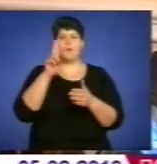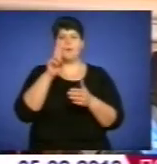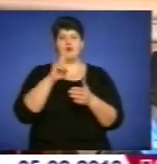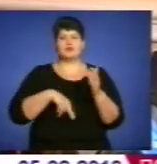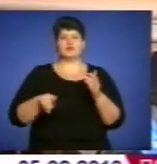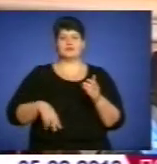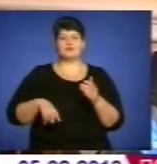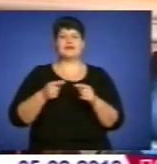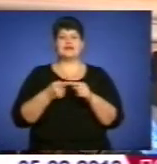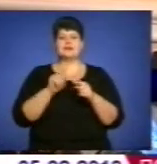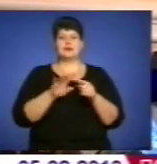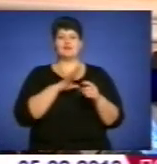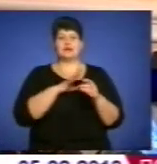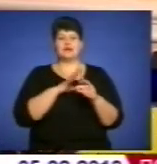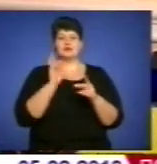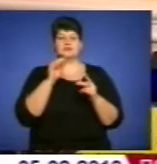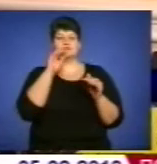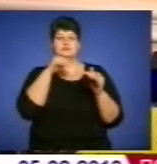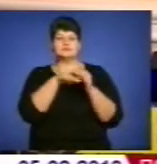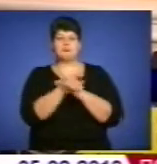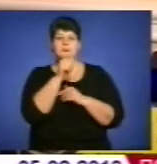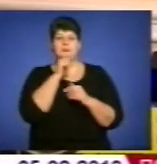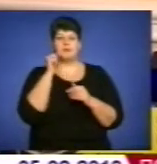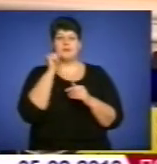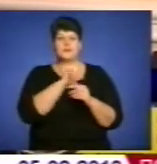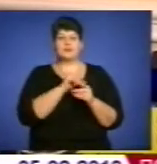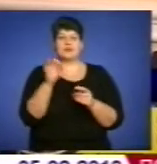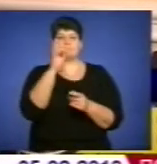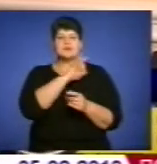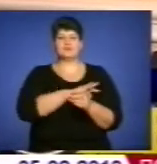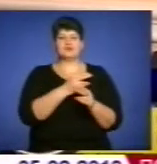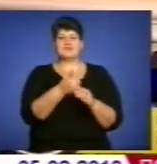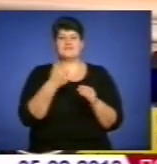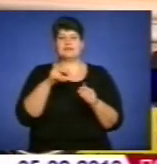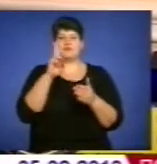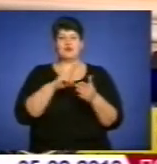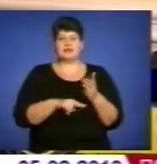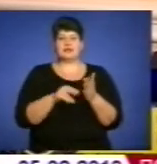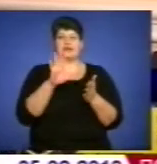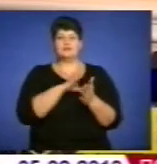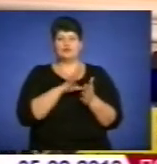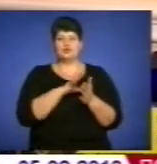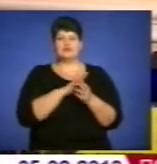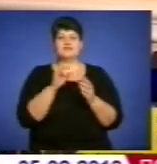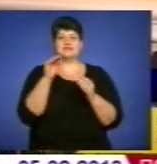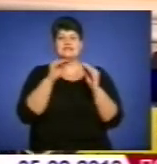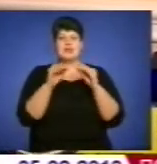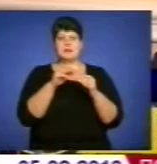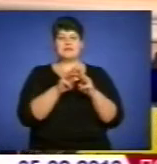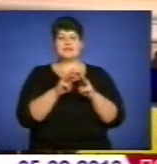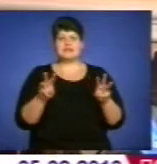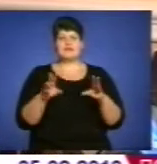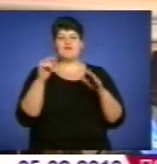співробітники підрозділів по боротьбі з кримінальним приховуванням прибутків від оподаткування, які існували у системі Міністерства внутрішніх справ України.